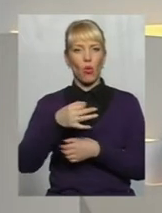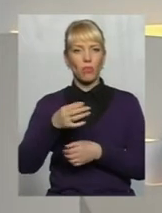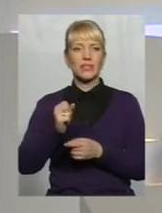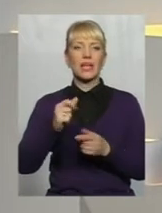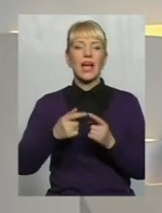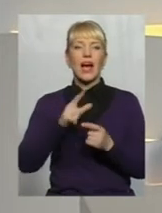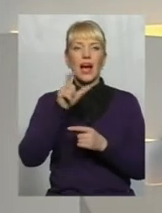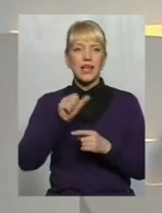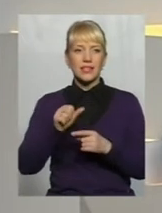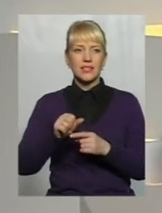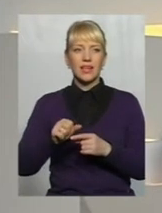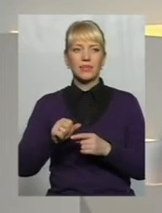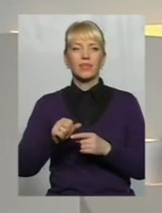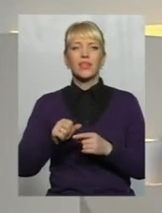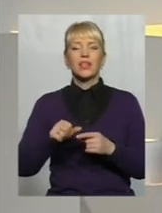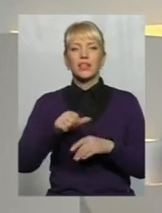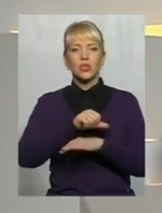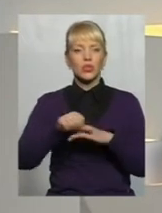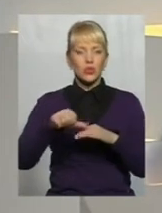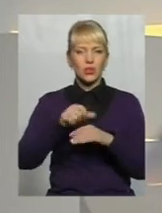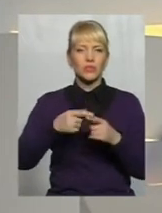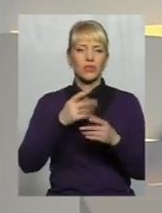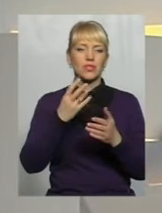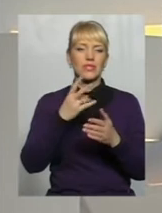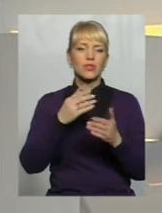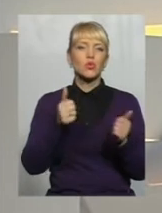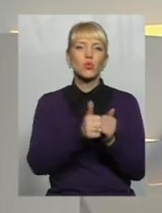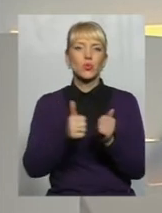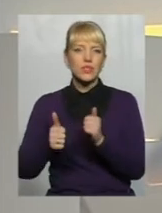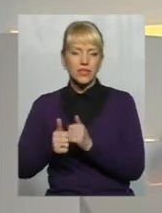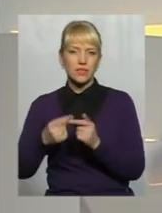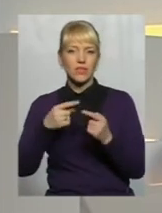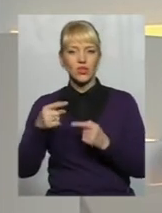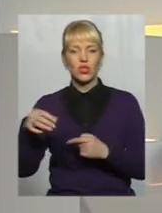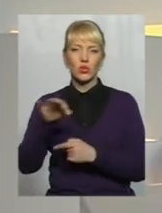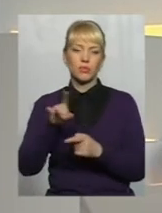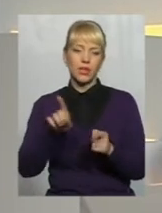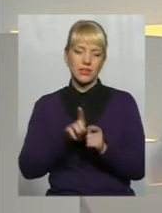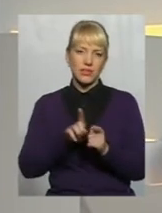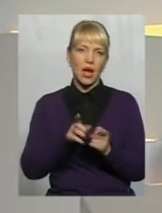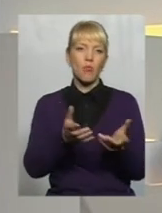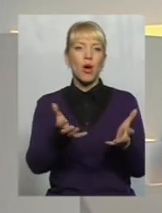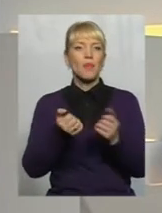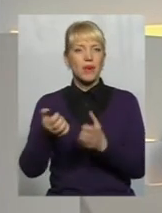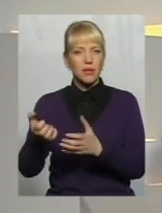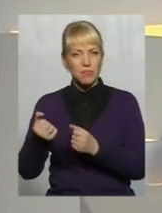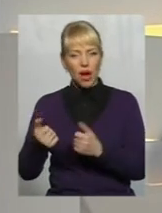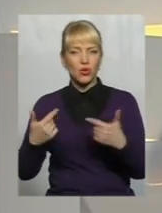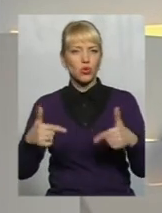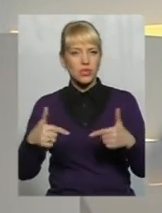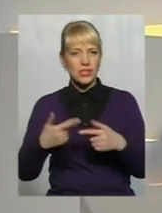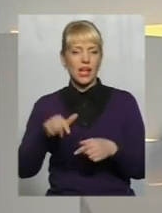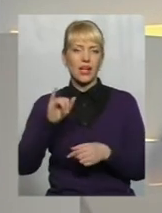до сусідів в іншій області Так само гостину приймають і готові